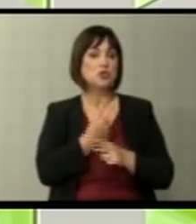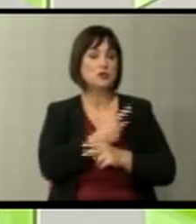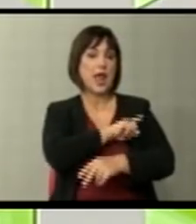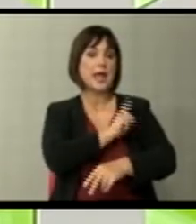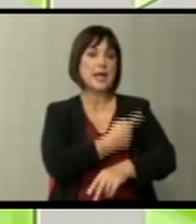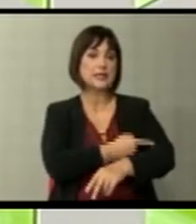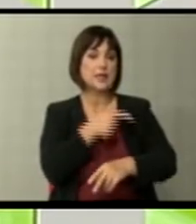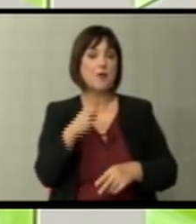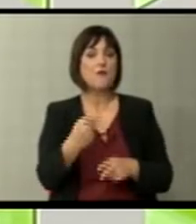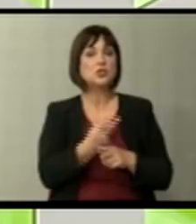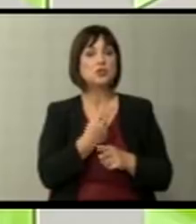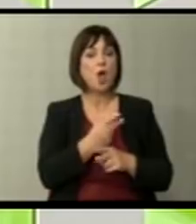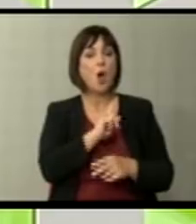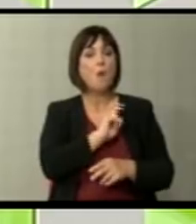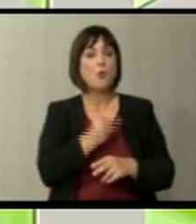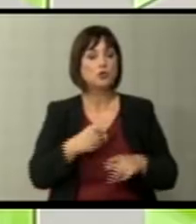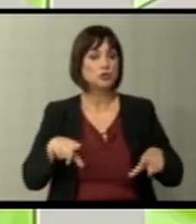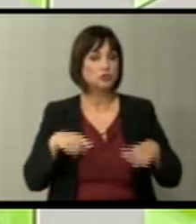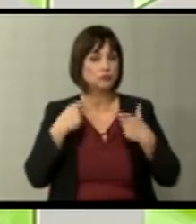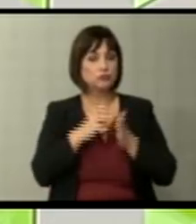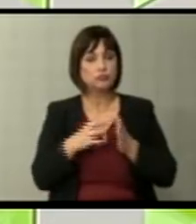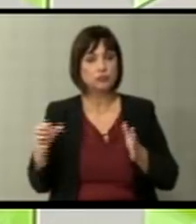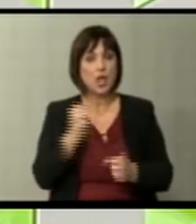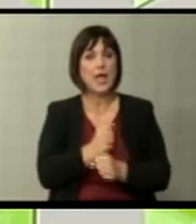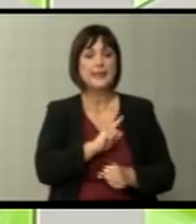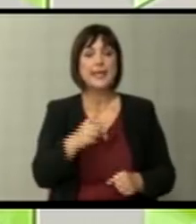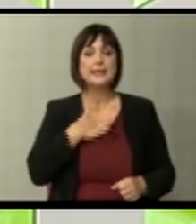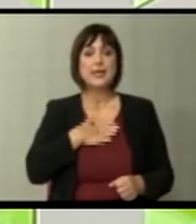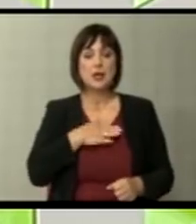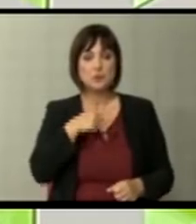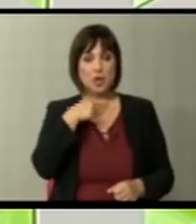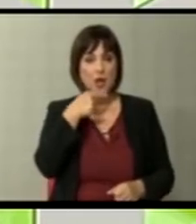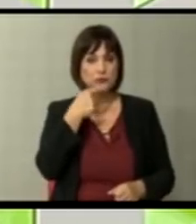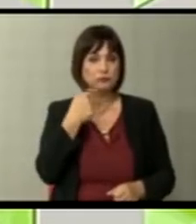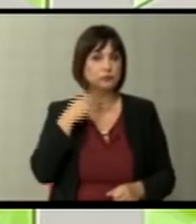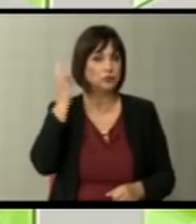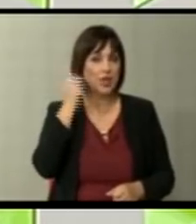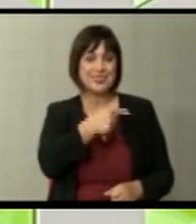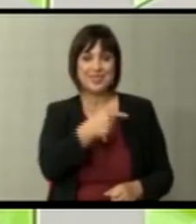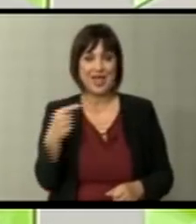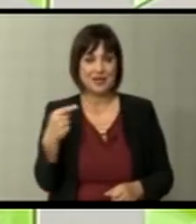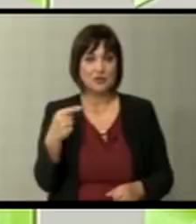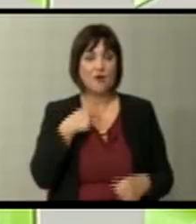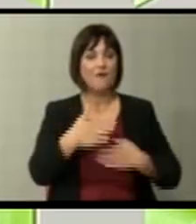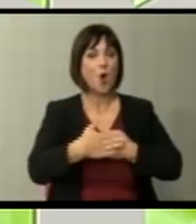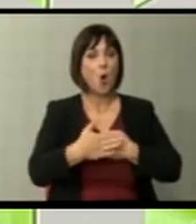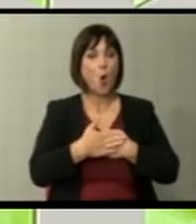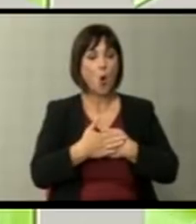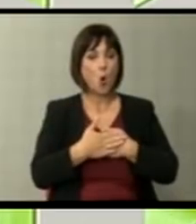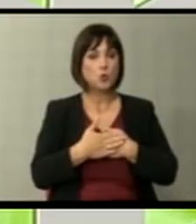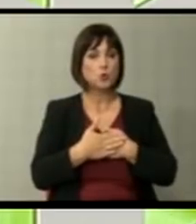капацитет и таа држава може да обстои. Значи, аз не сакам да звучам негативно во однос на